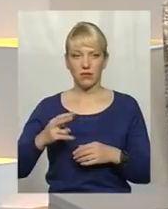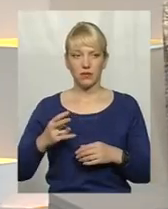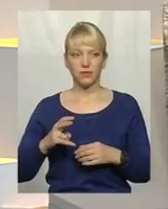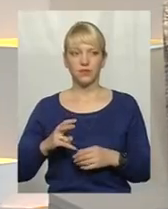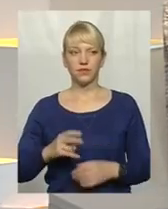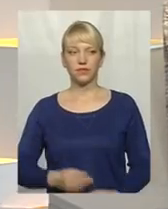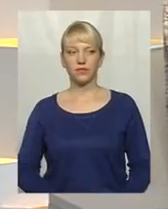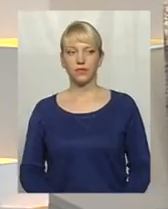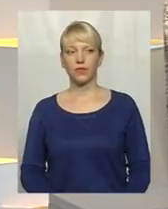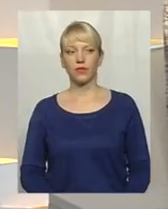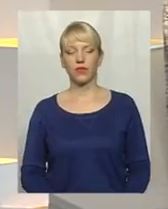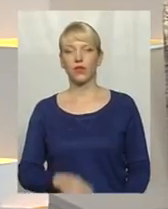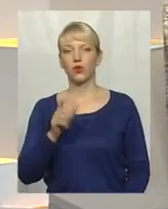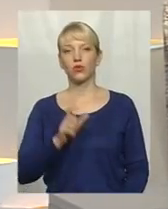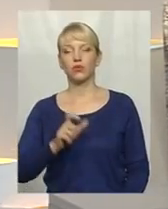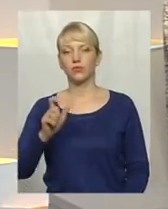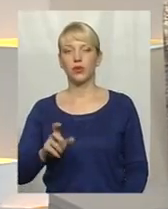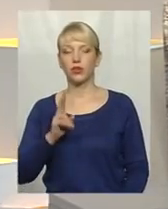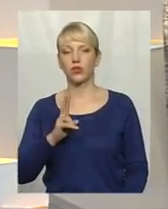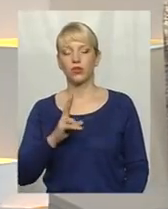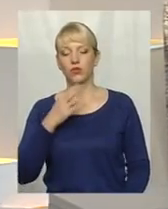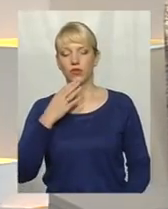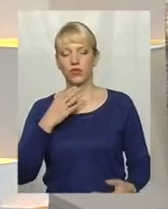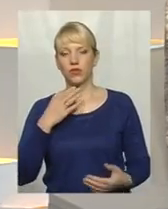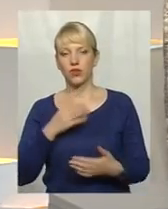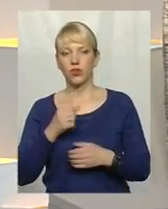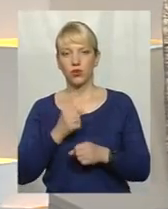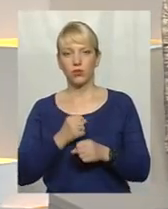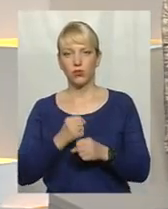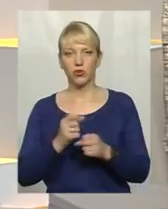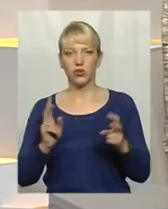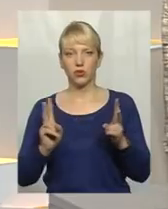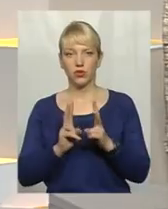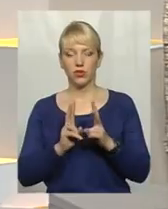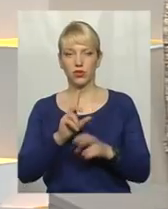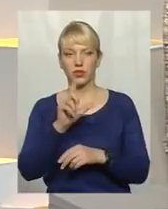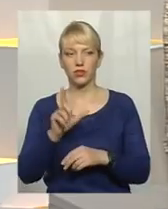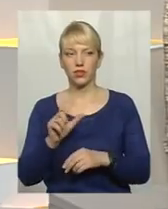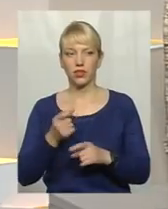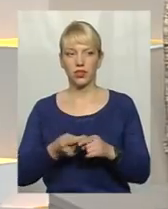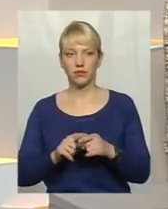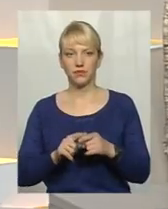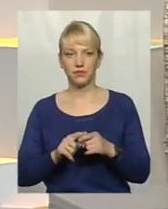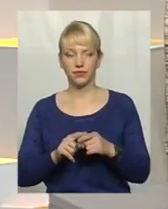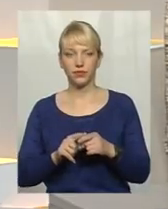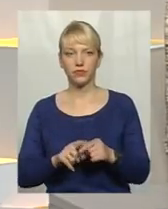людьми, які щоденно в своїй роботі зіштовхуються з тим,